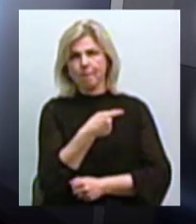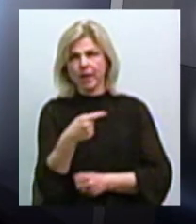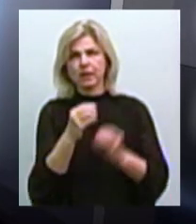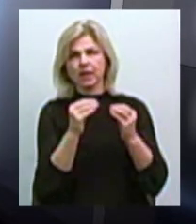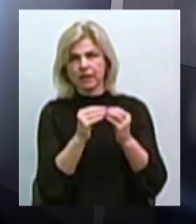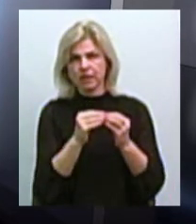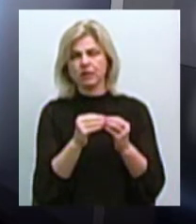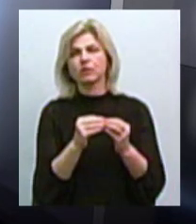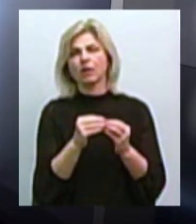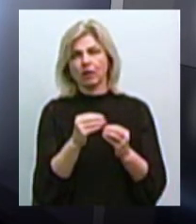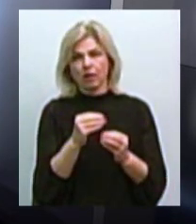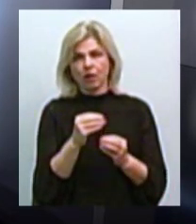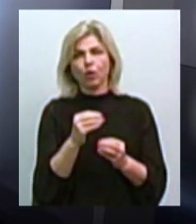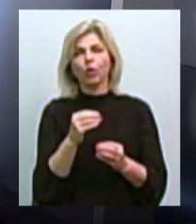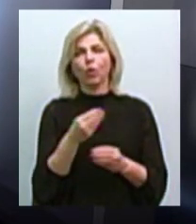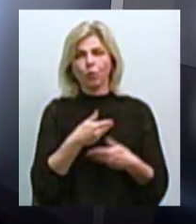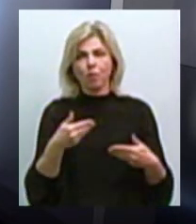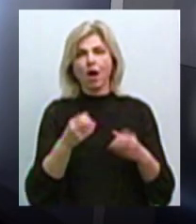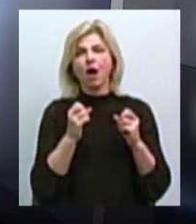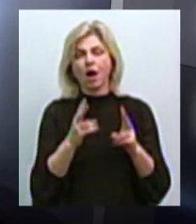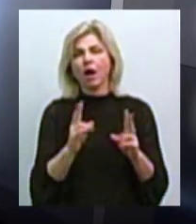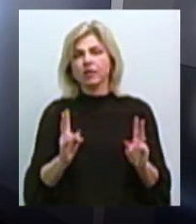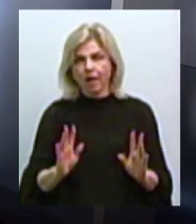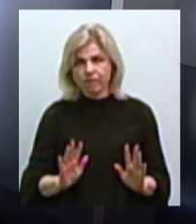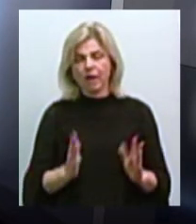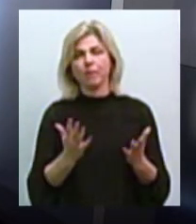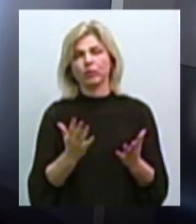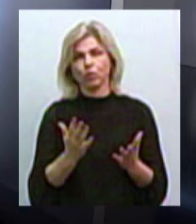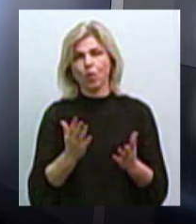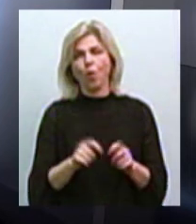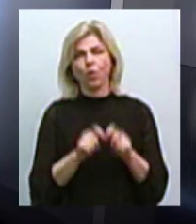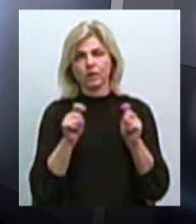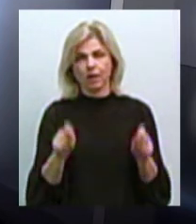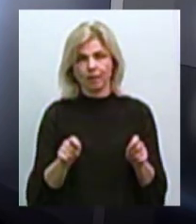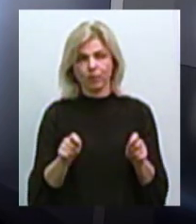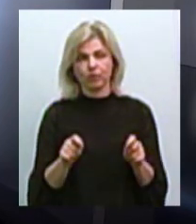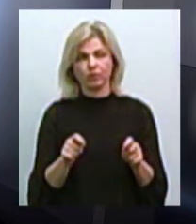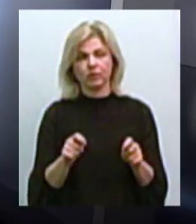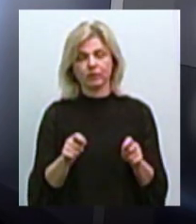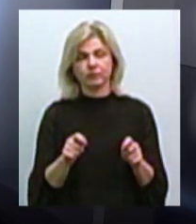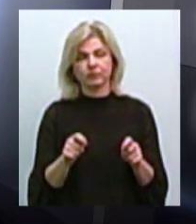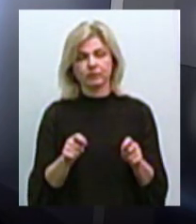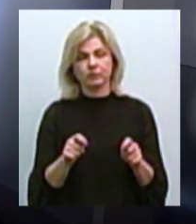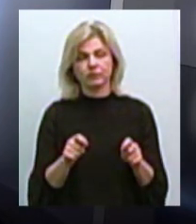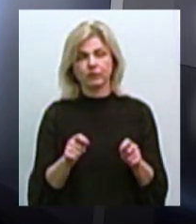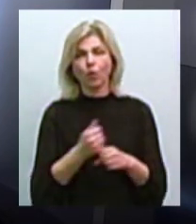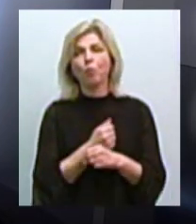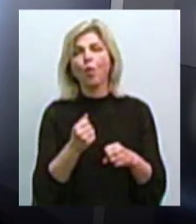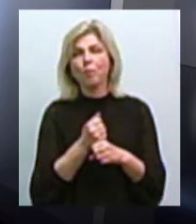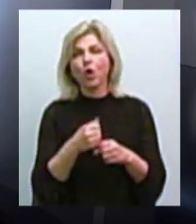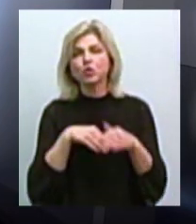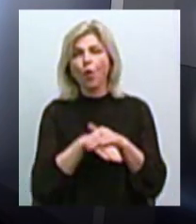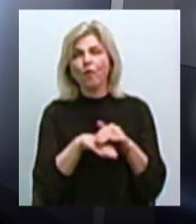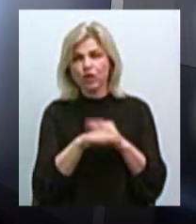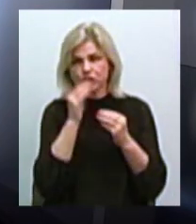середня добова температура, то ми, як на крайній випадок, відкриємо наш бомбосховище, де,